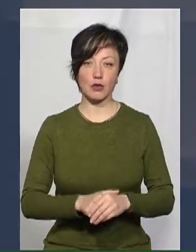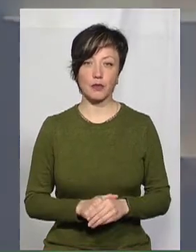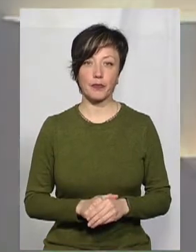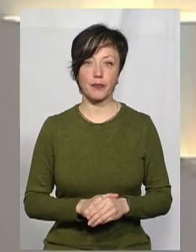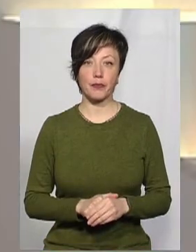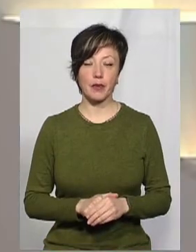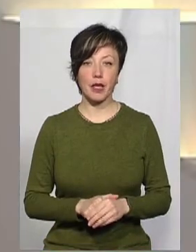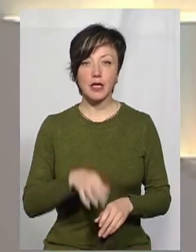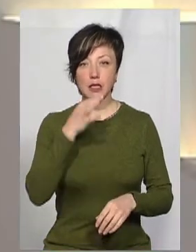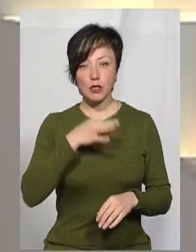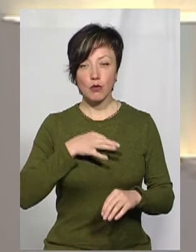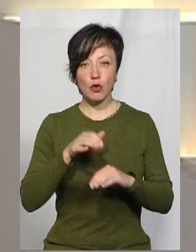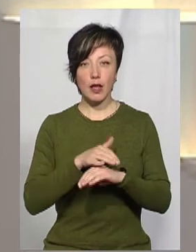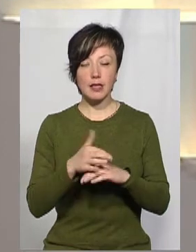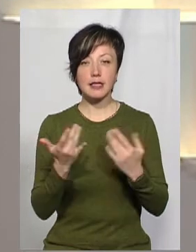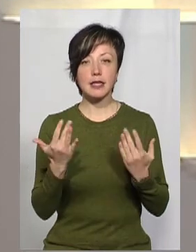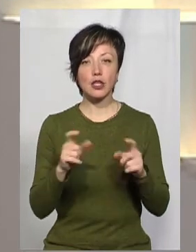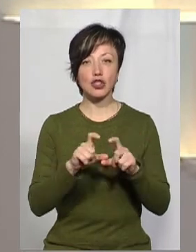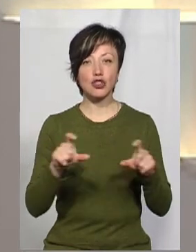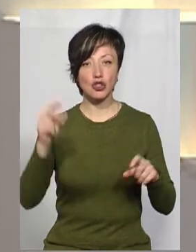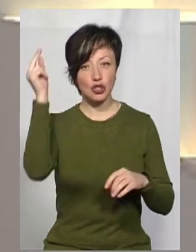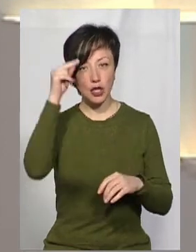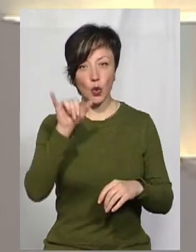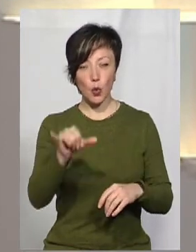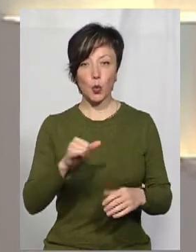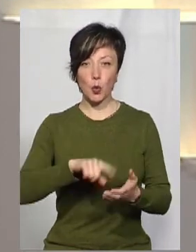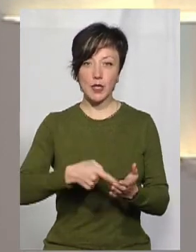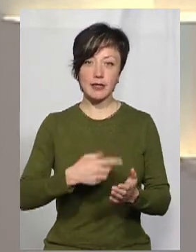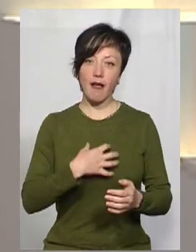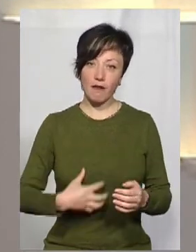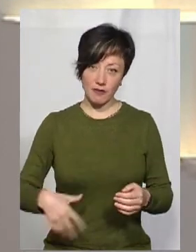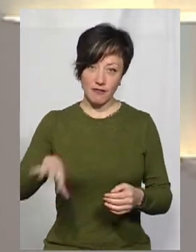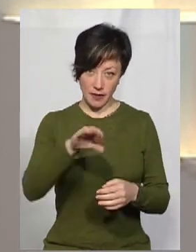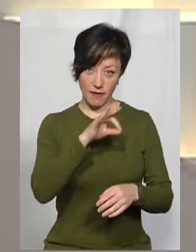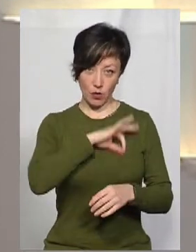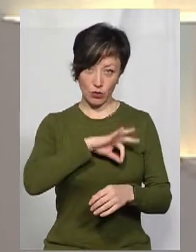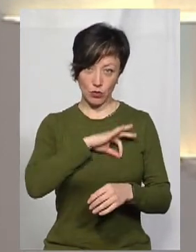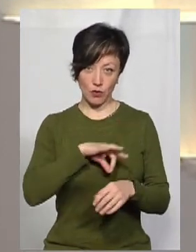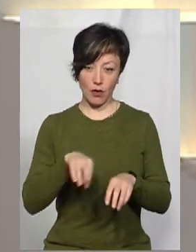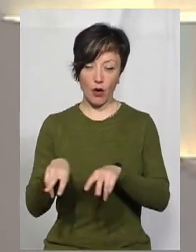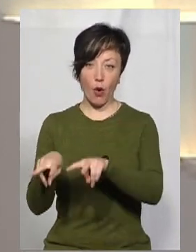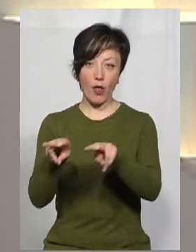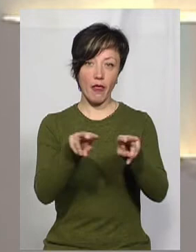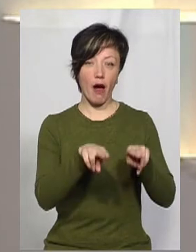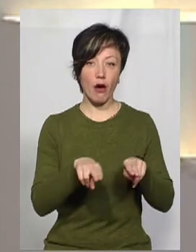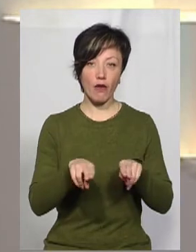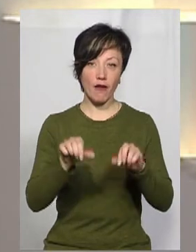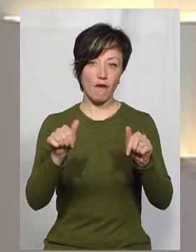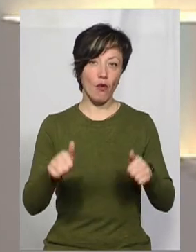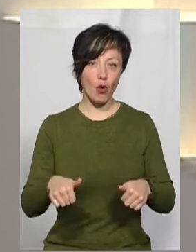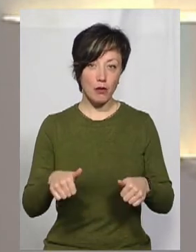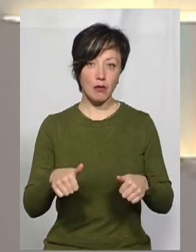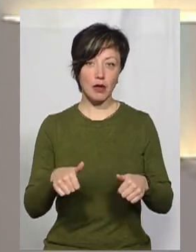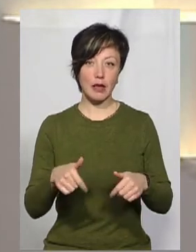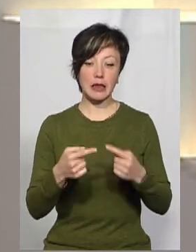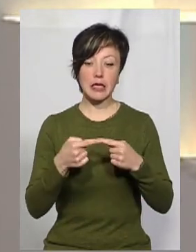Скажіть, будь ласка, скільки шкіл у Славуті і чи всі вони використовують однакові форми